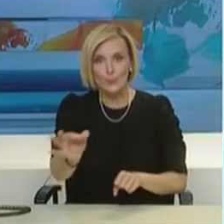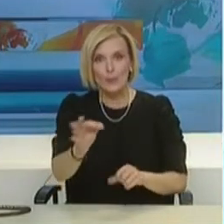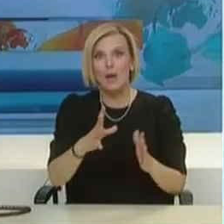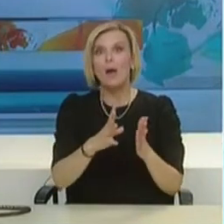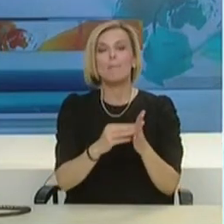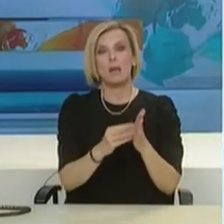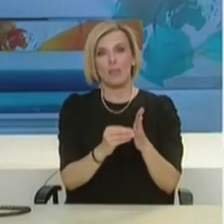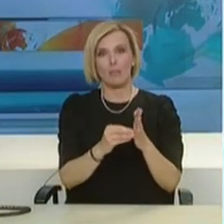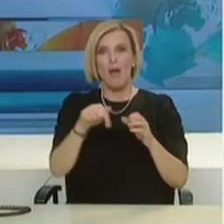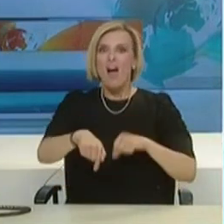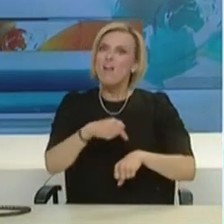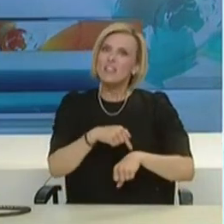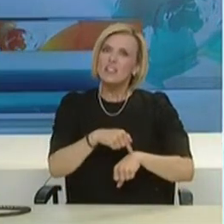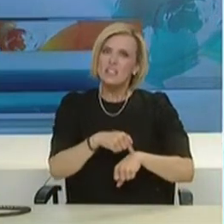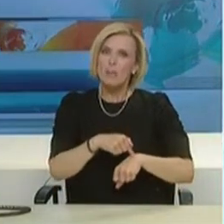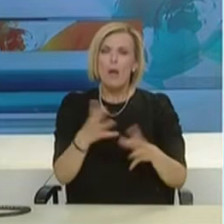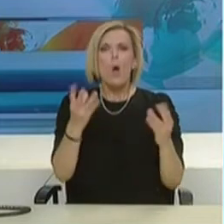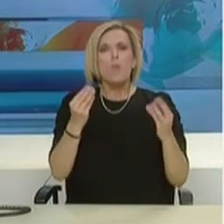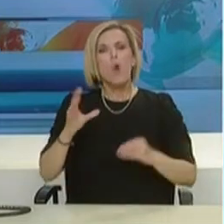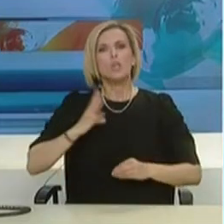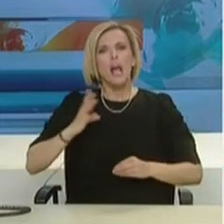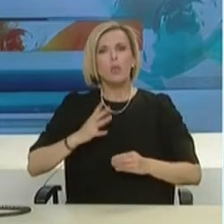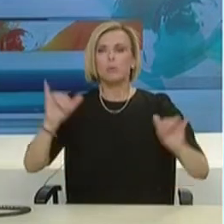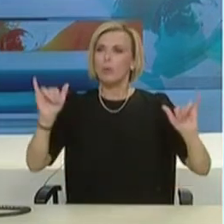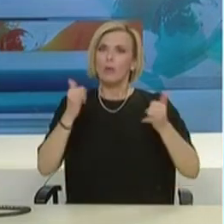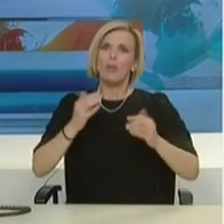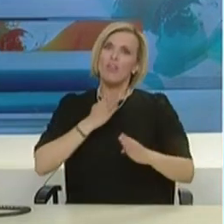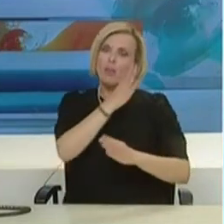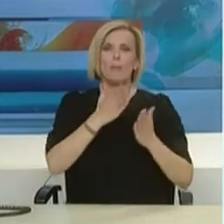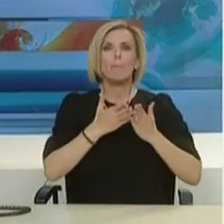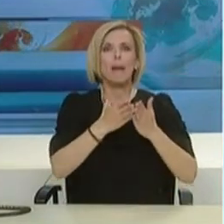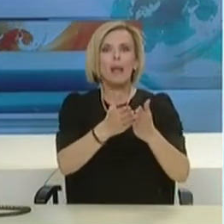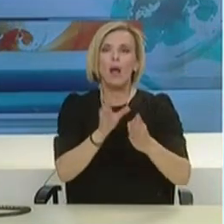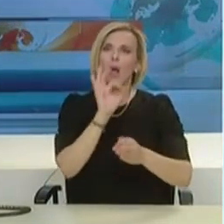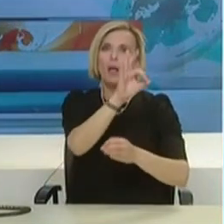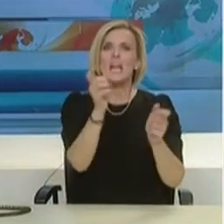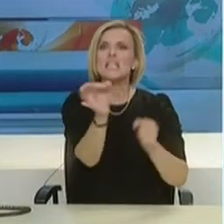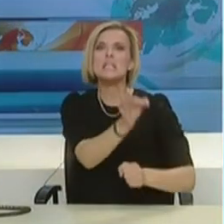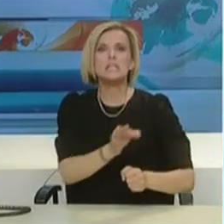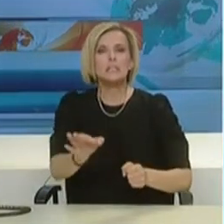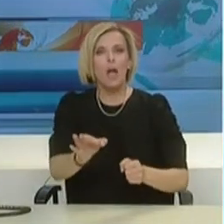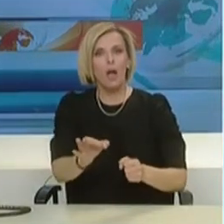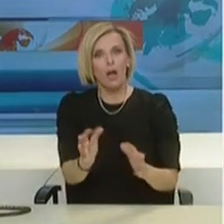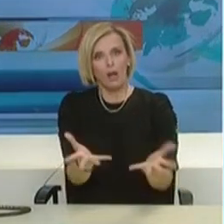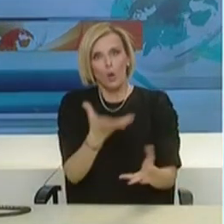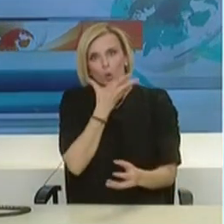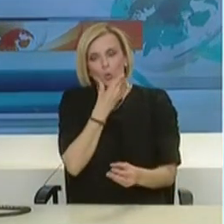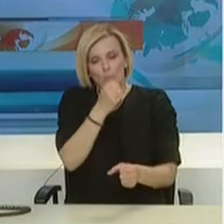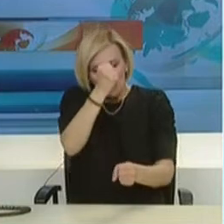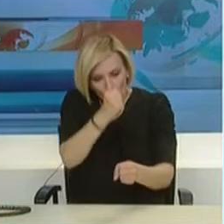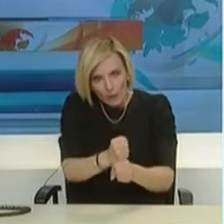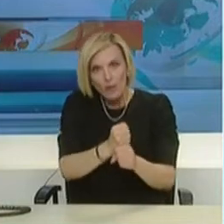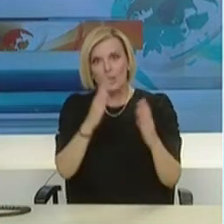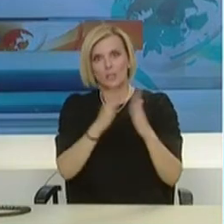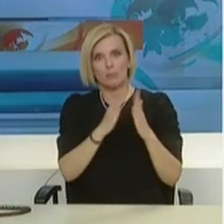15 Αύγουστου, με άπειρο κόσμο να σειρέει στα νησιά. Υποβαθμίζει όλοι μας την προσπάθεια. Αυξάνει τον